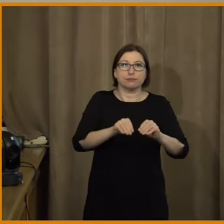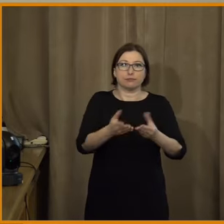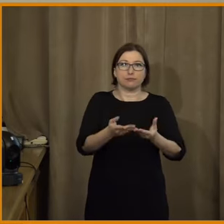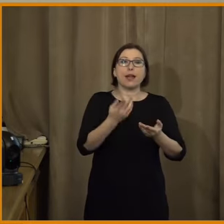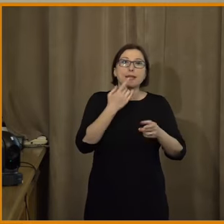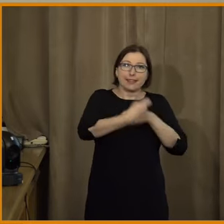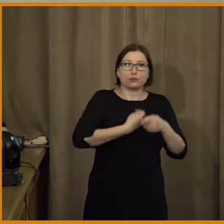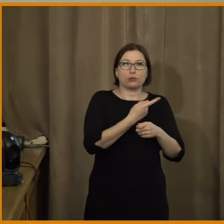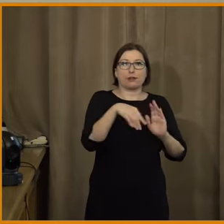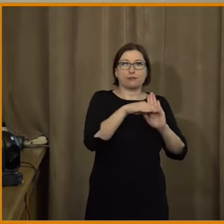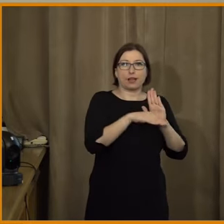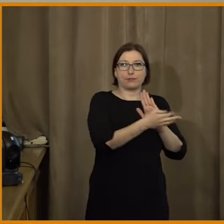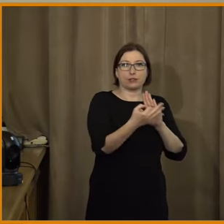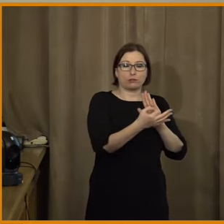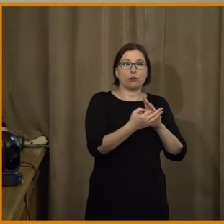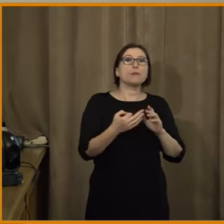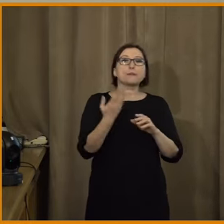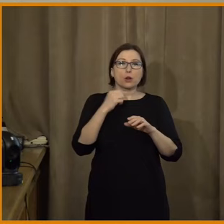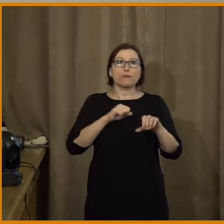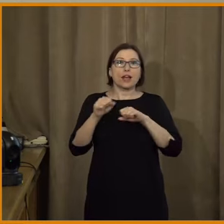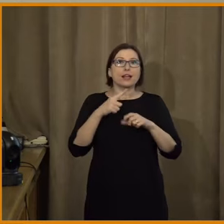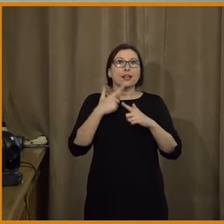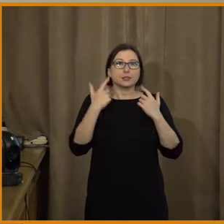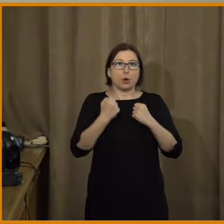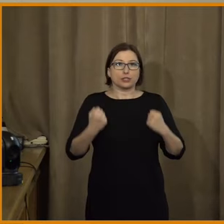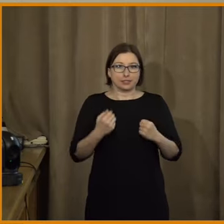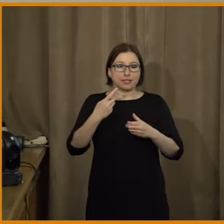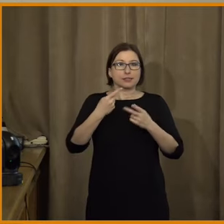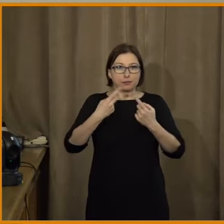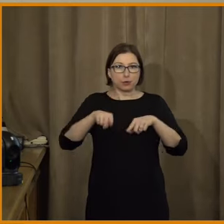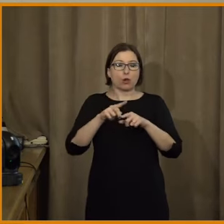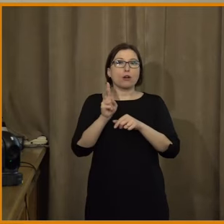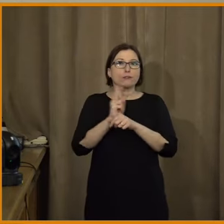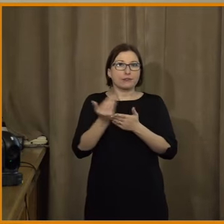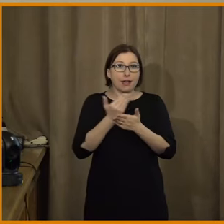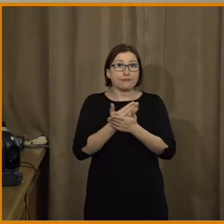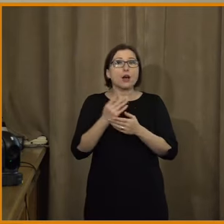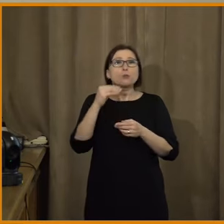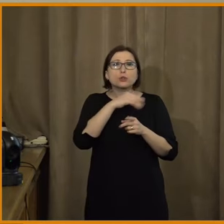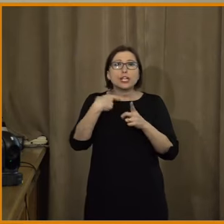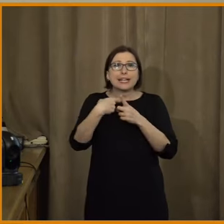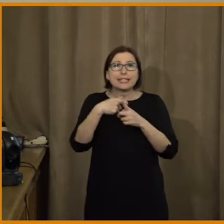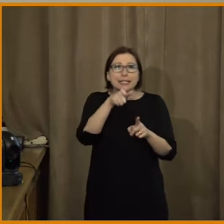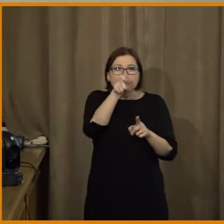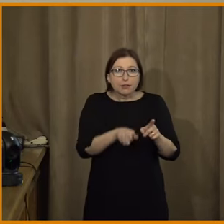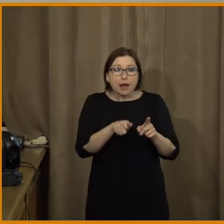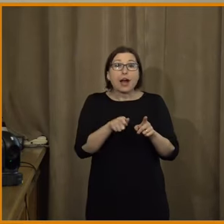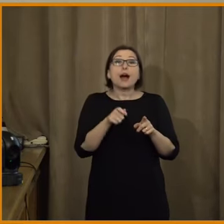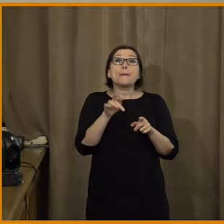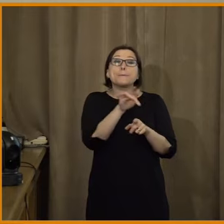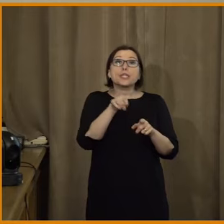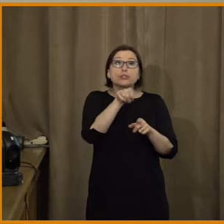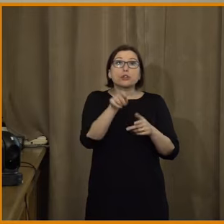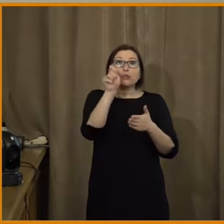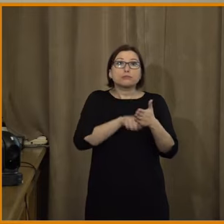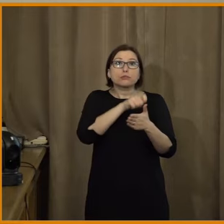Dovolím si ještě připomenout, že byla funkce vládního zmocněnce pro oblast médií a dezinformací, což byl pan Klíma, tento post byl zrušen